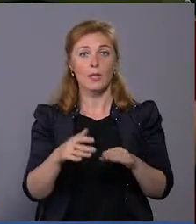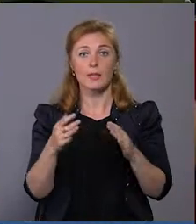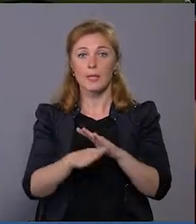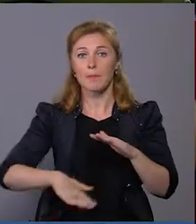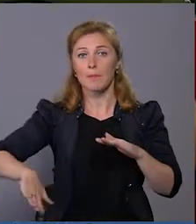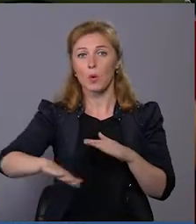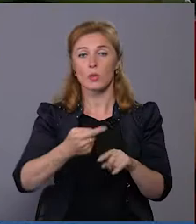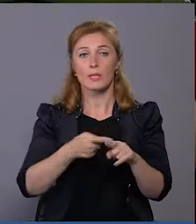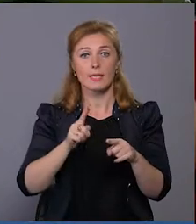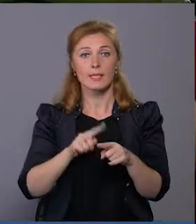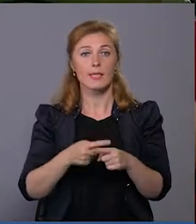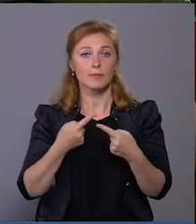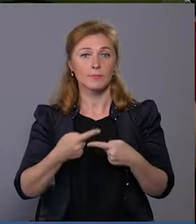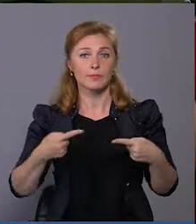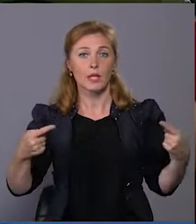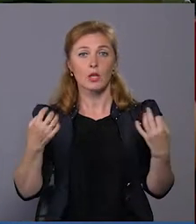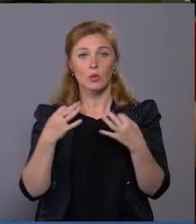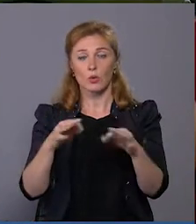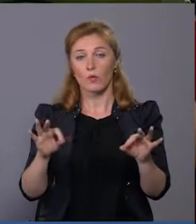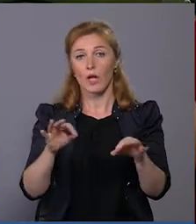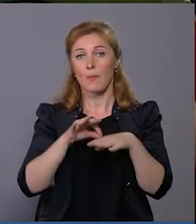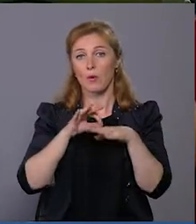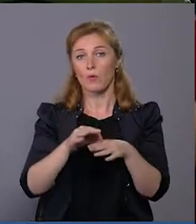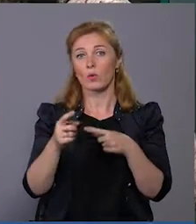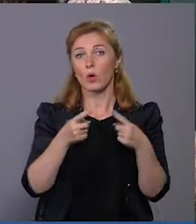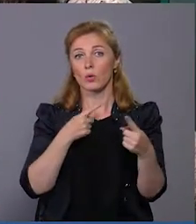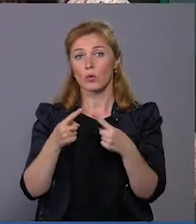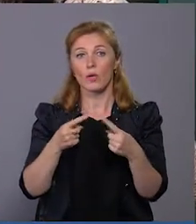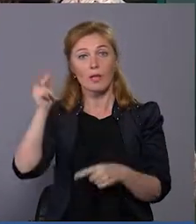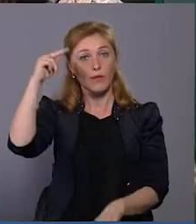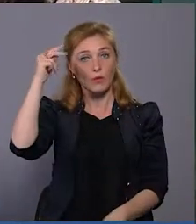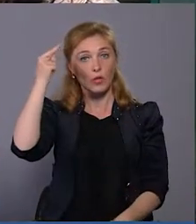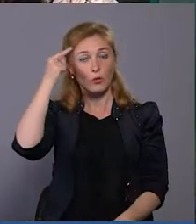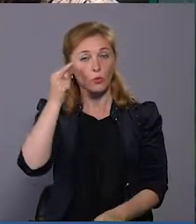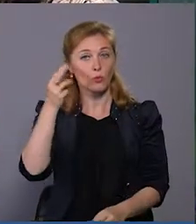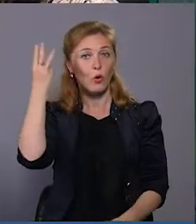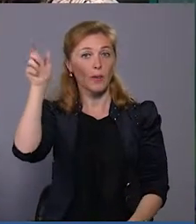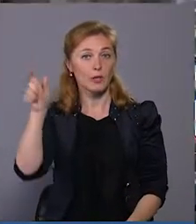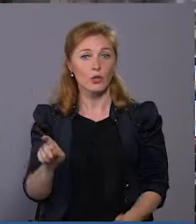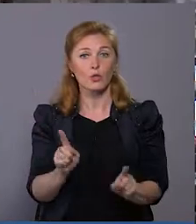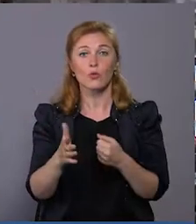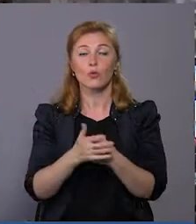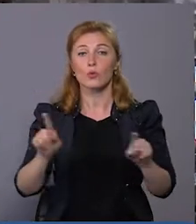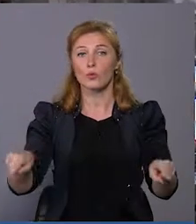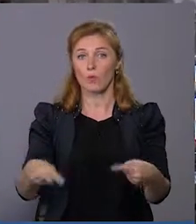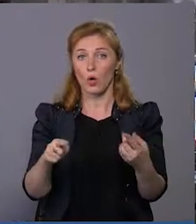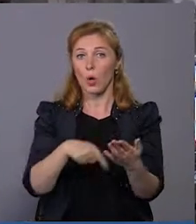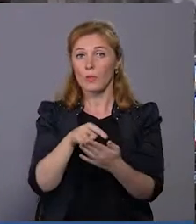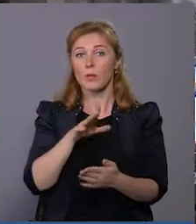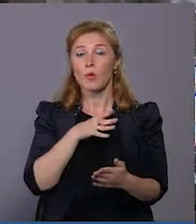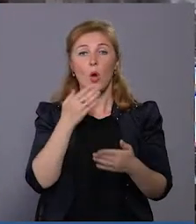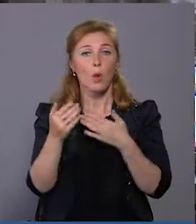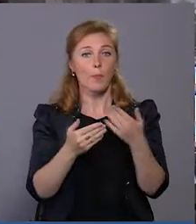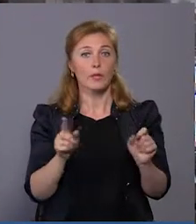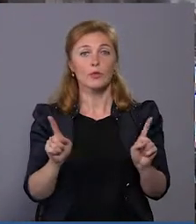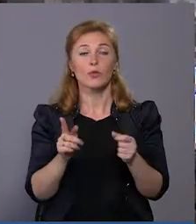інструмент дозволяє проводити публічні консультації та вивчати думку хмельничан щодо їх створення. У місті стартувало опитування щодо громадського